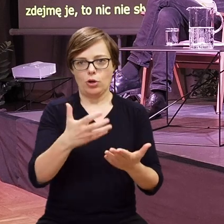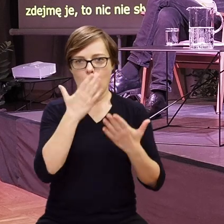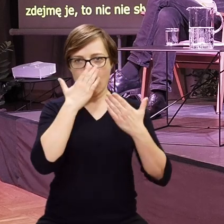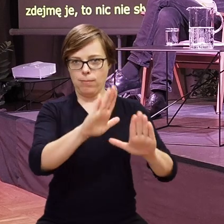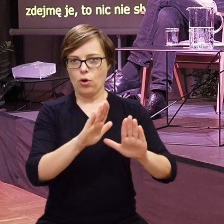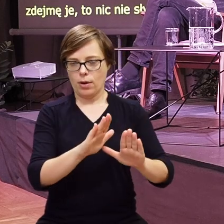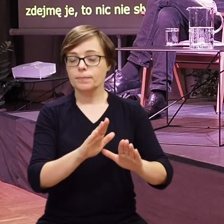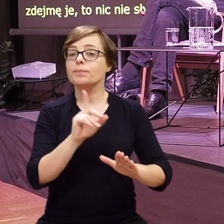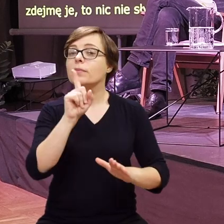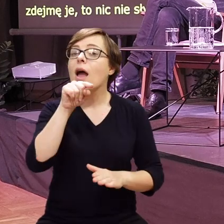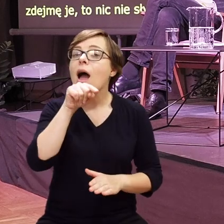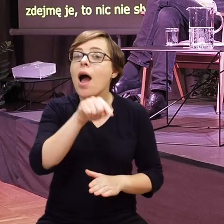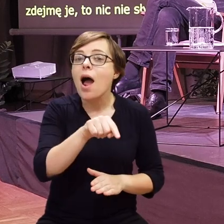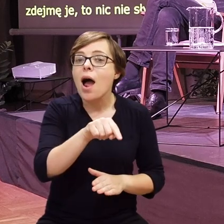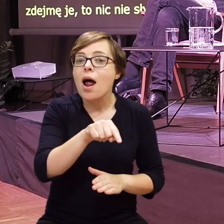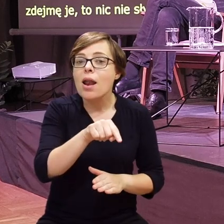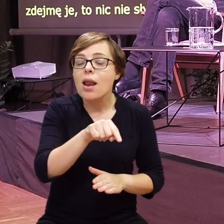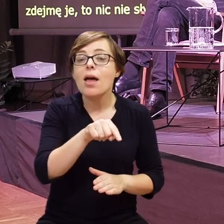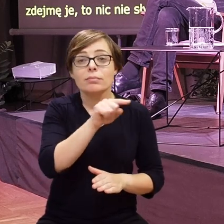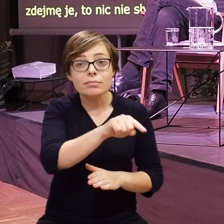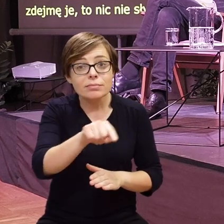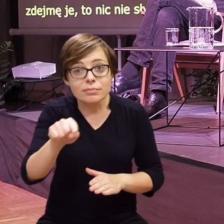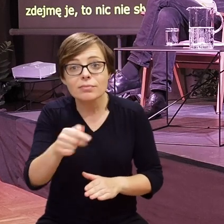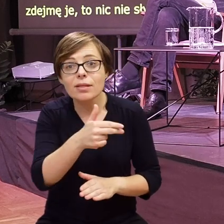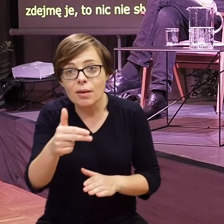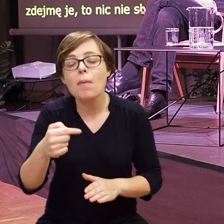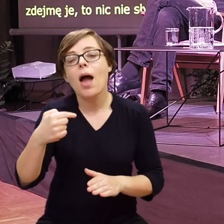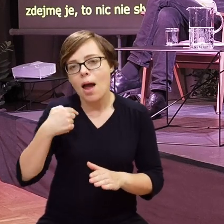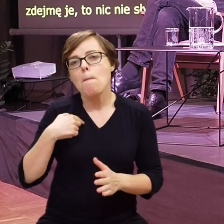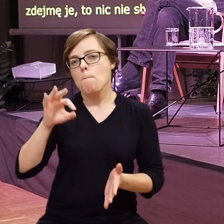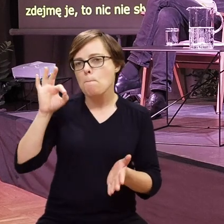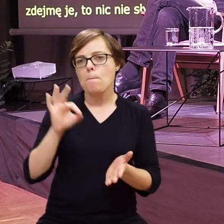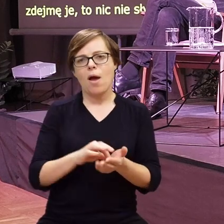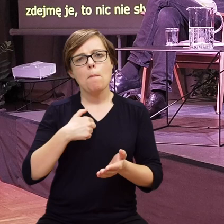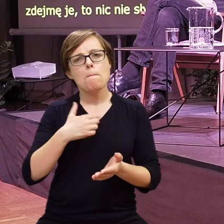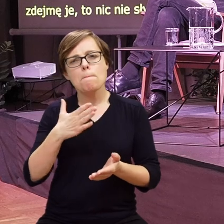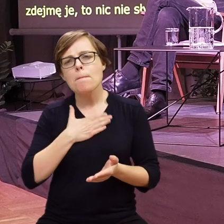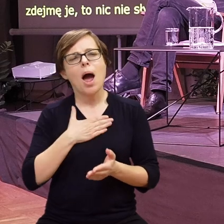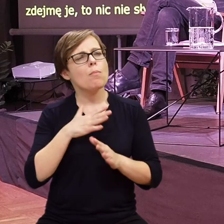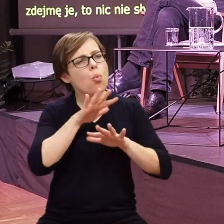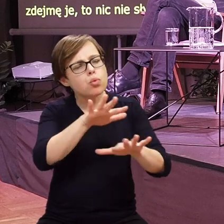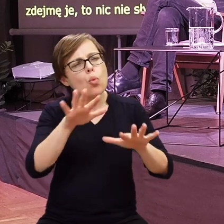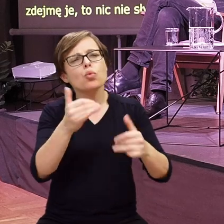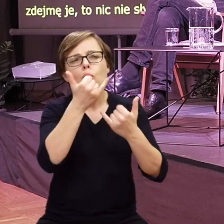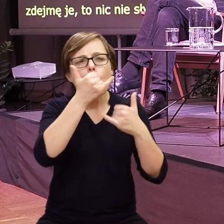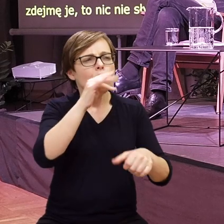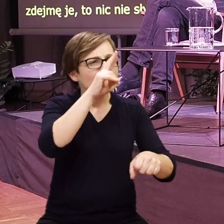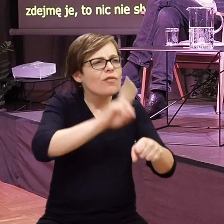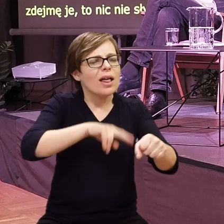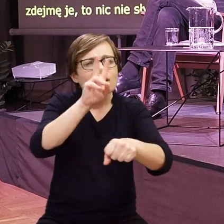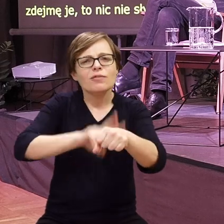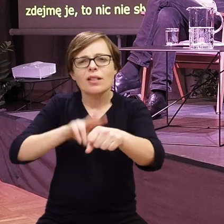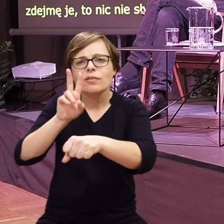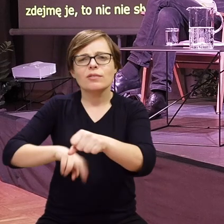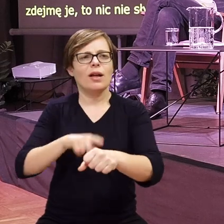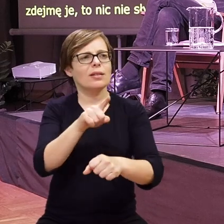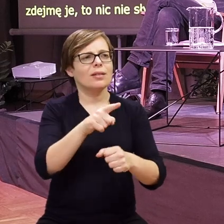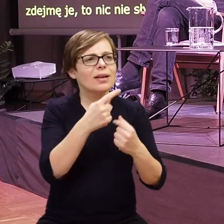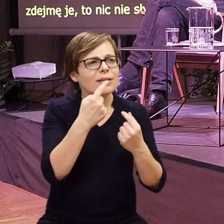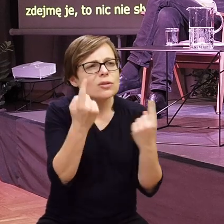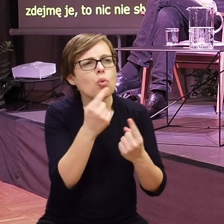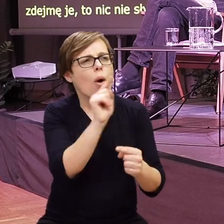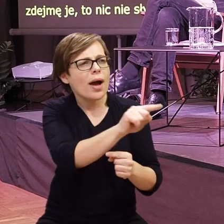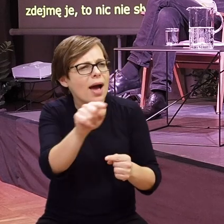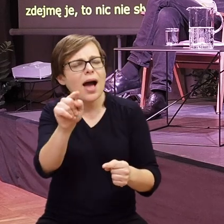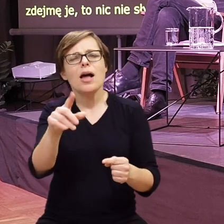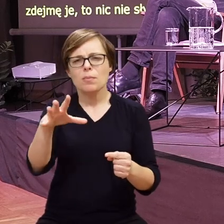Ale to były obszary, co do których miałam pewność, że zgromadziłam tak dużo różnych świadectw i